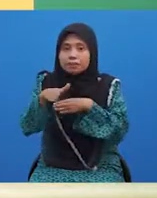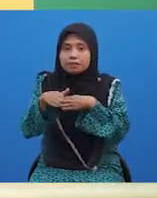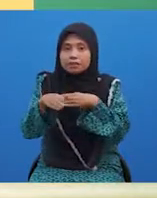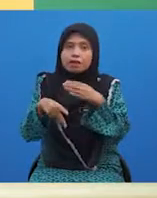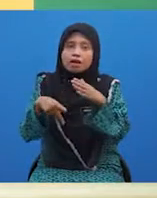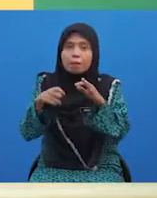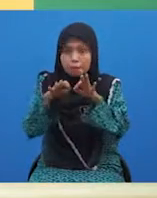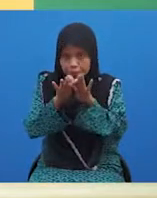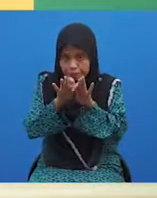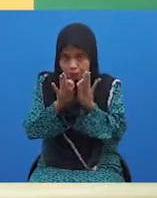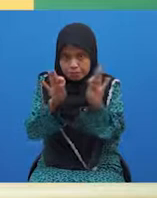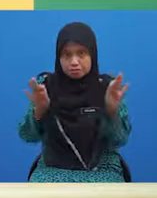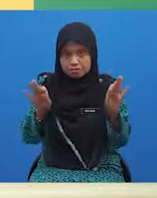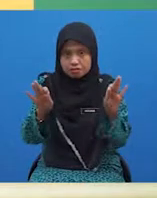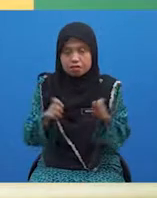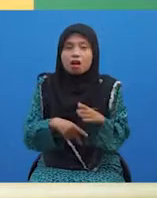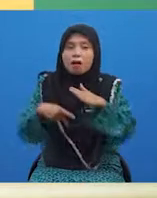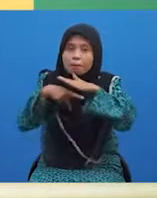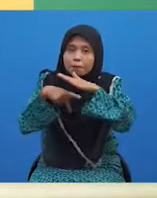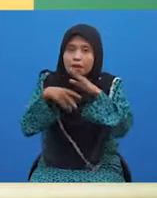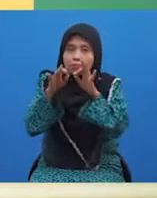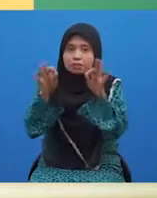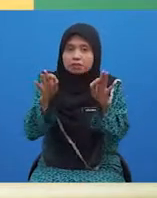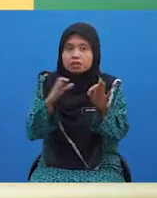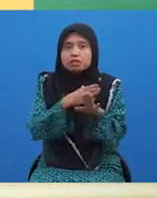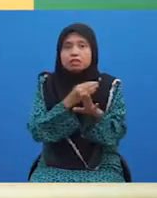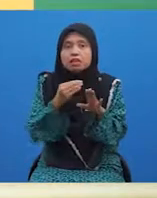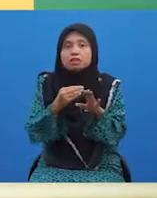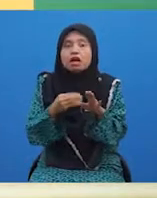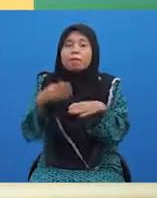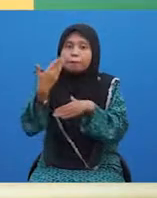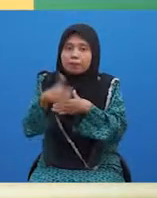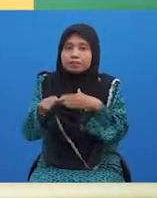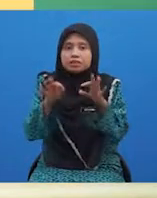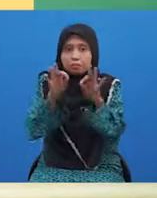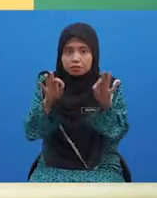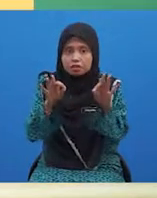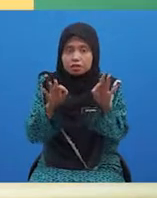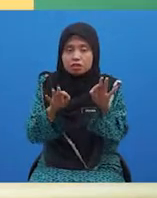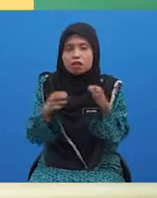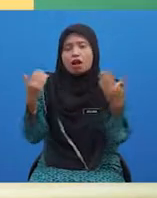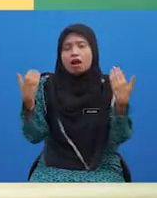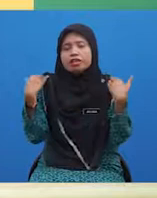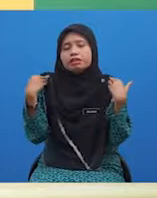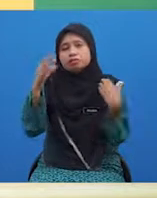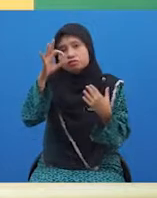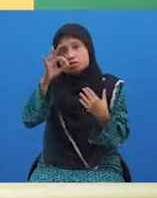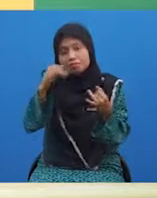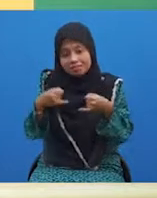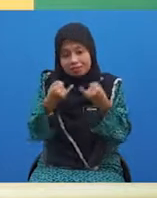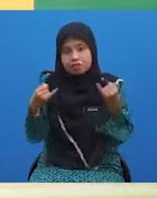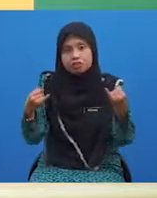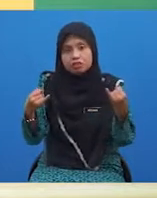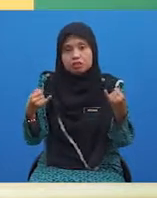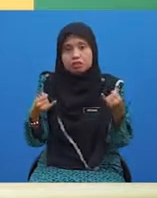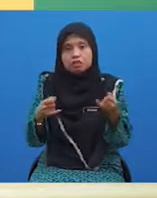Kata praferasa dan kata pascafrasa ini pula mempunyai sembilan jenis